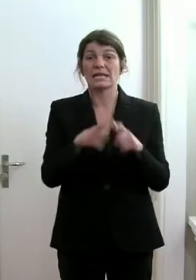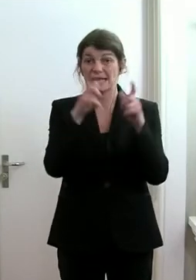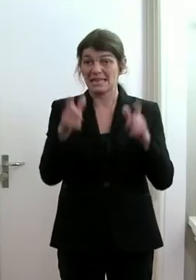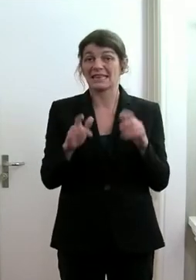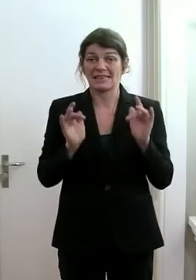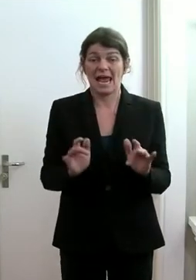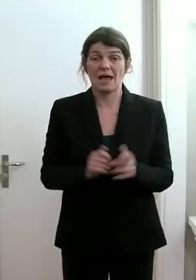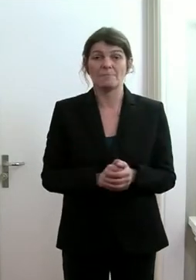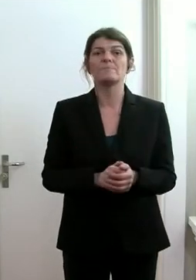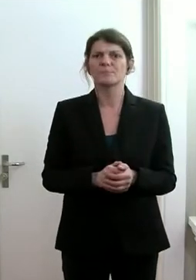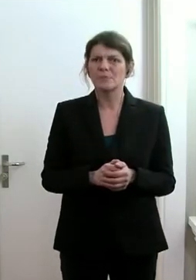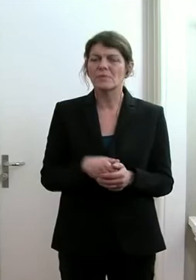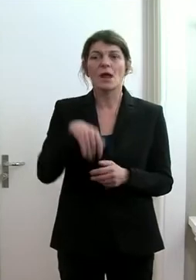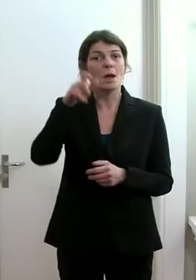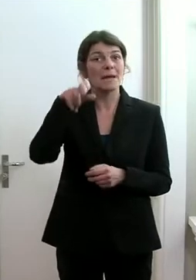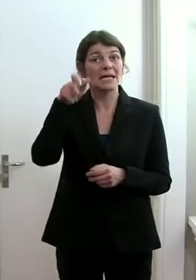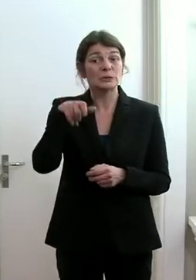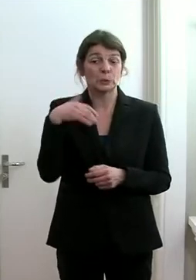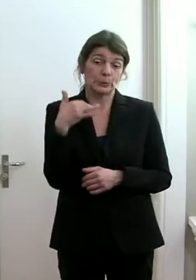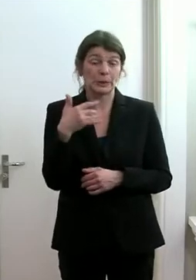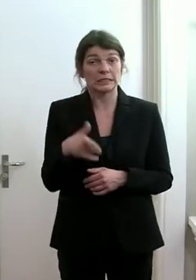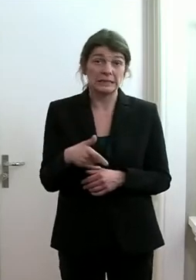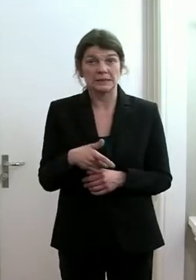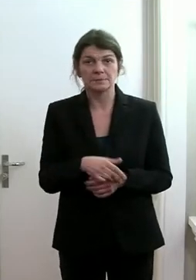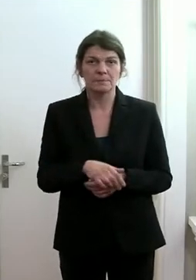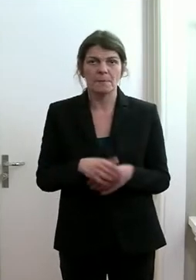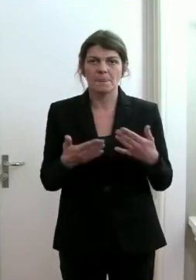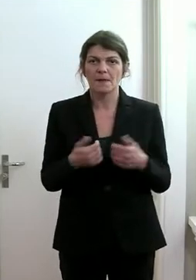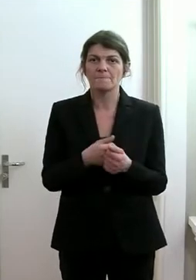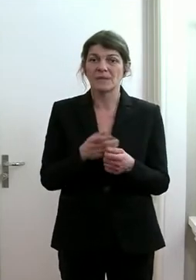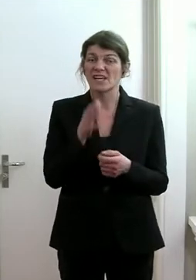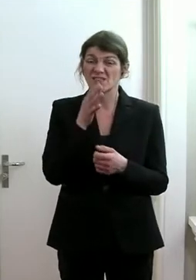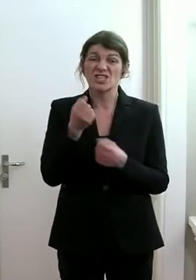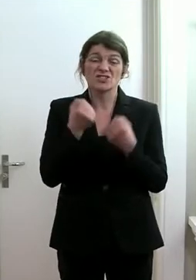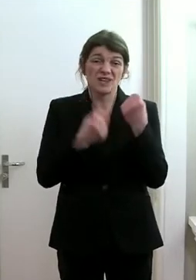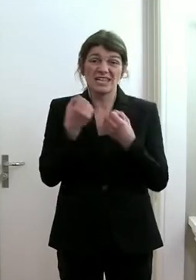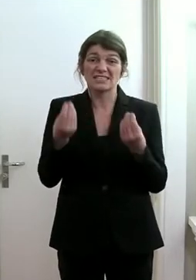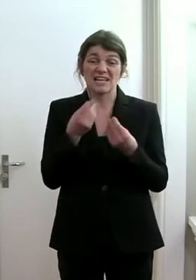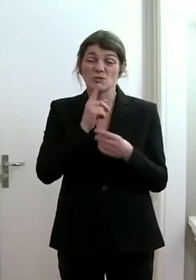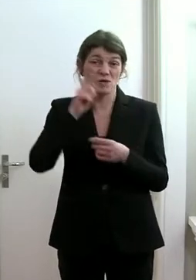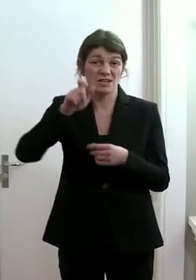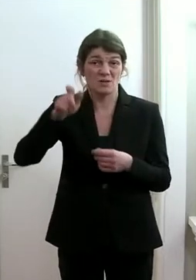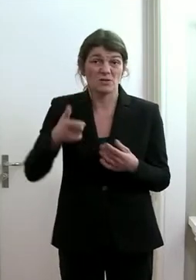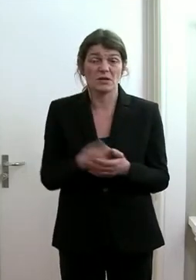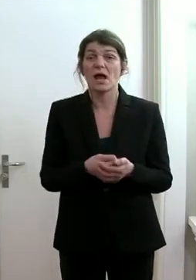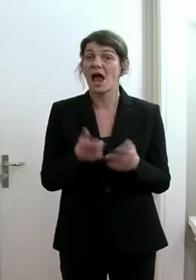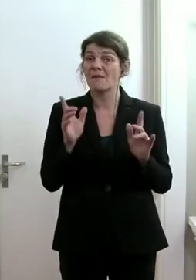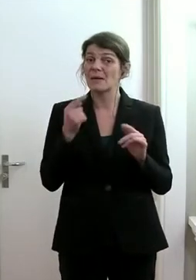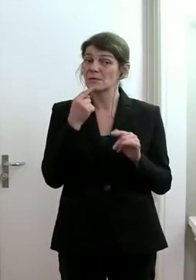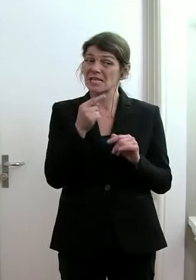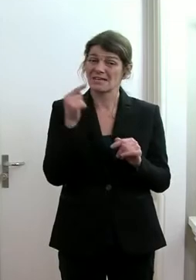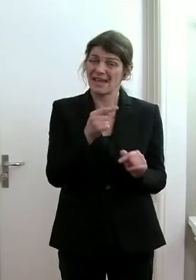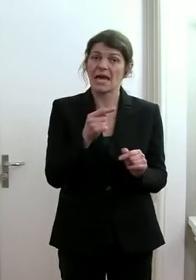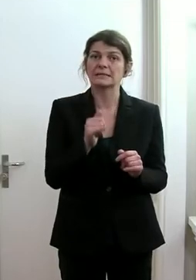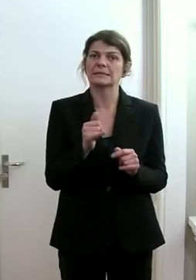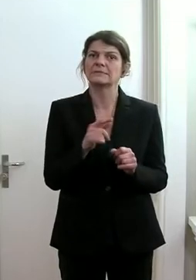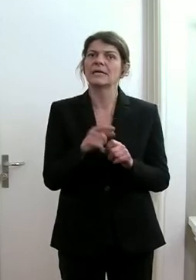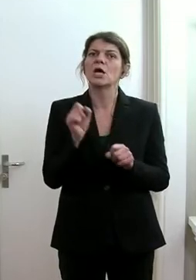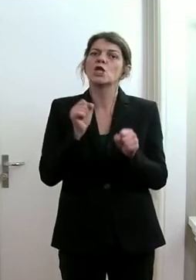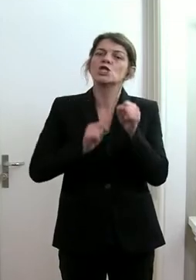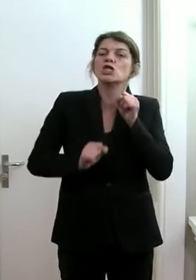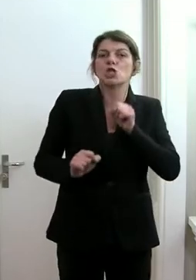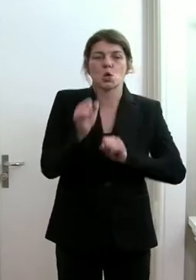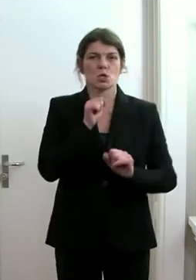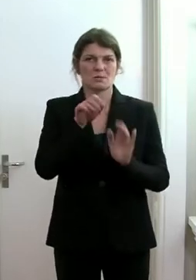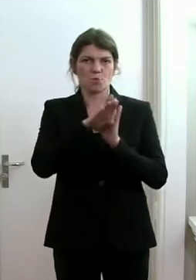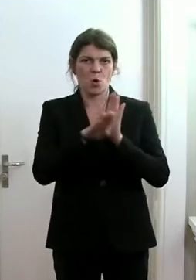haben die Dinge, beim Personal wird es sehr knapp, das wird eine sehr schwierige Sache. Aber man muss einfach sagen, das ist dann das Notprogramm.